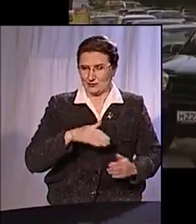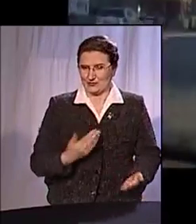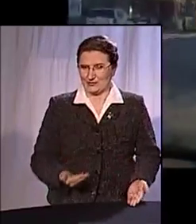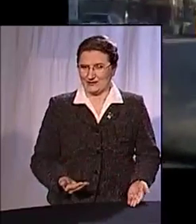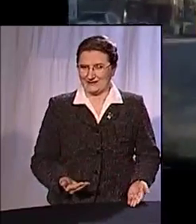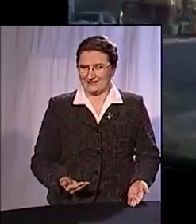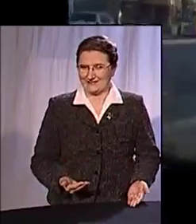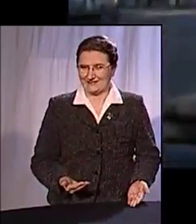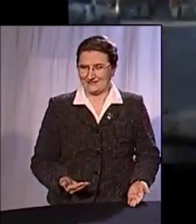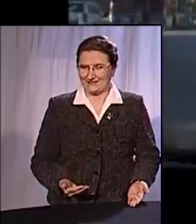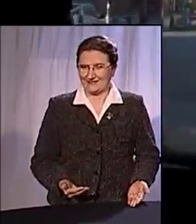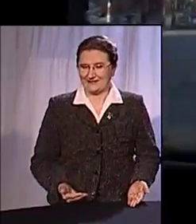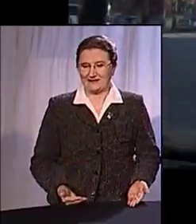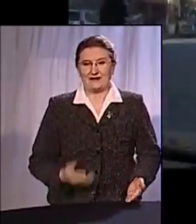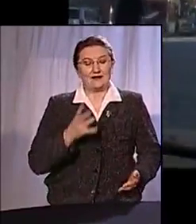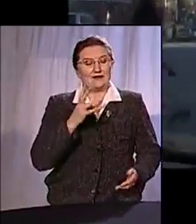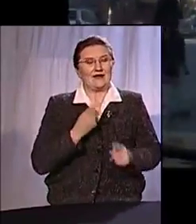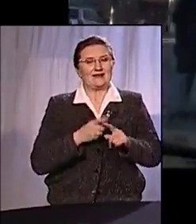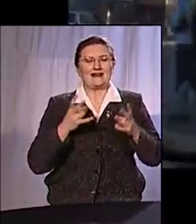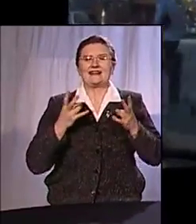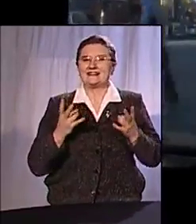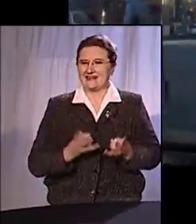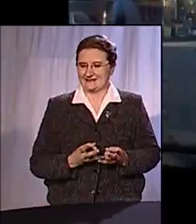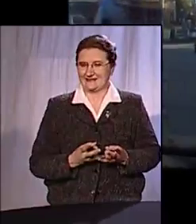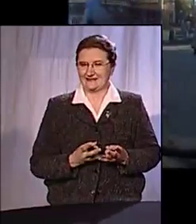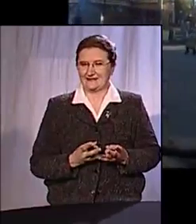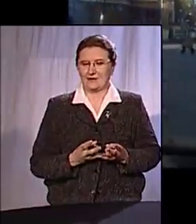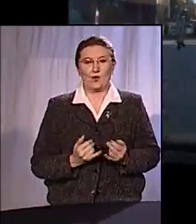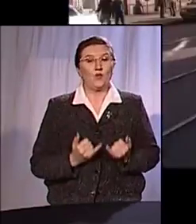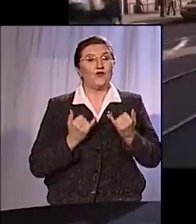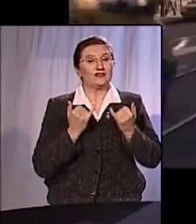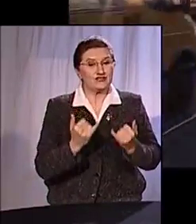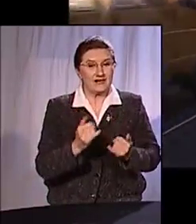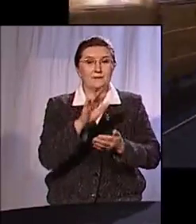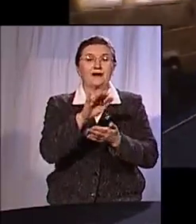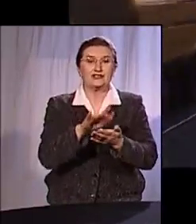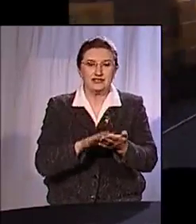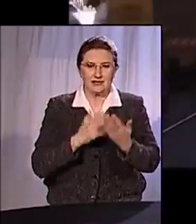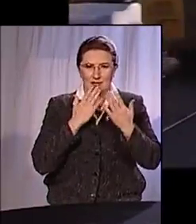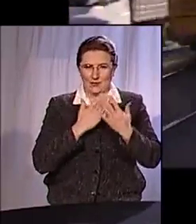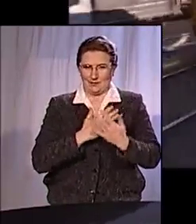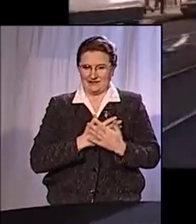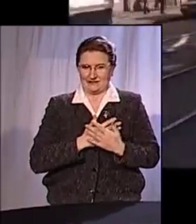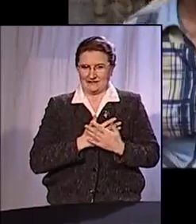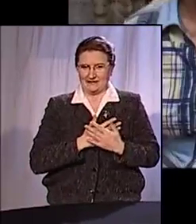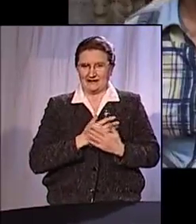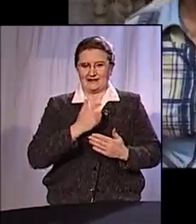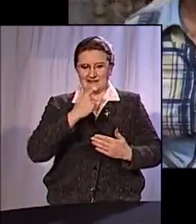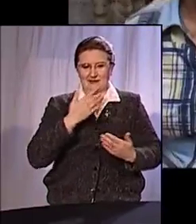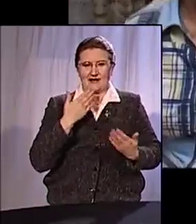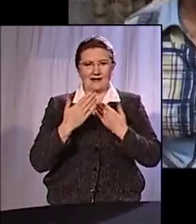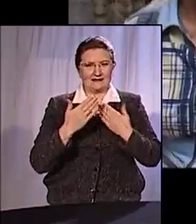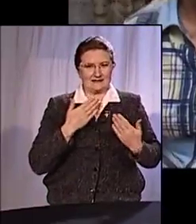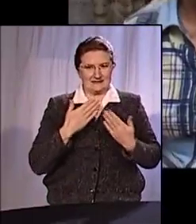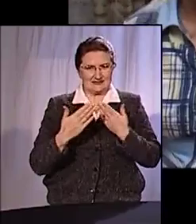высоко очень, да, любить друг друга, но это надо. Обожать, любить, прощать, ну и к себе относиться